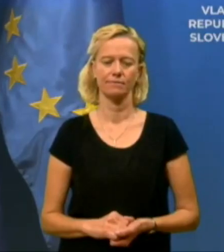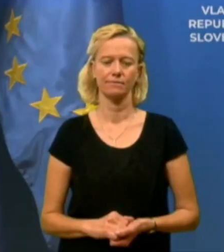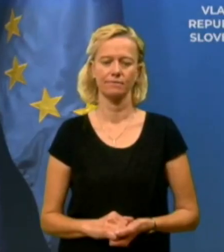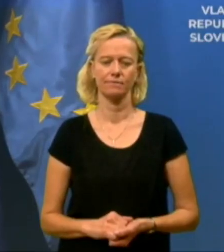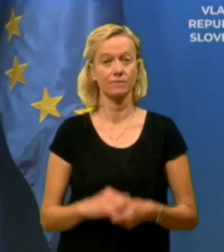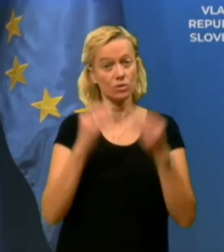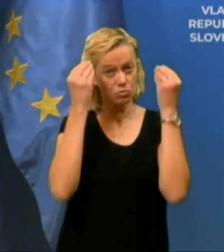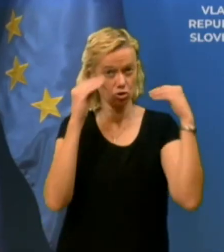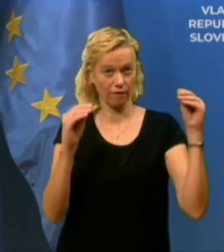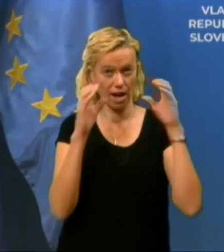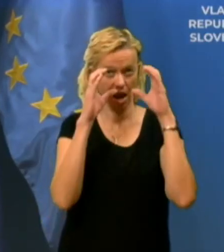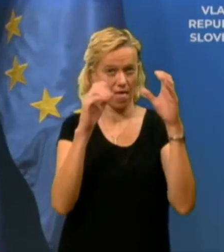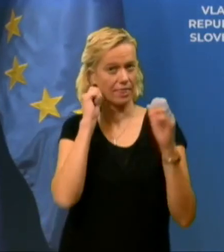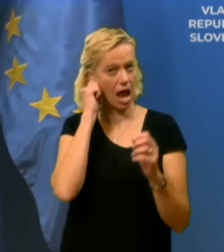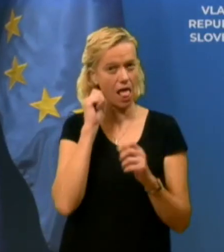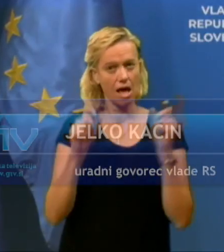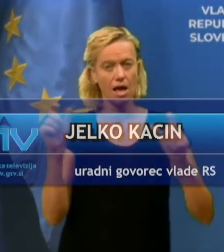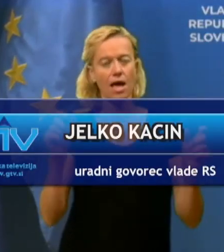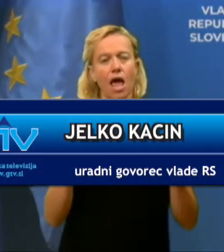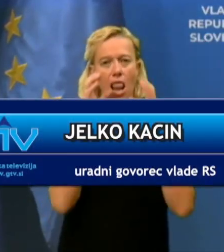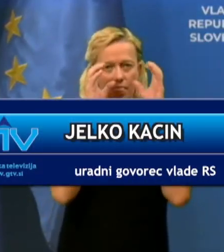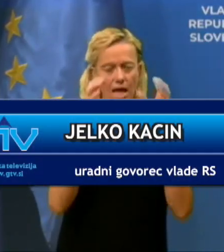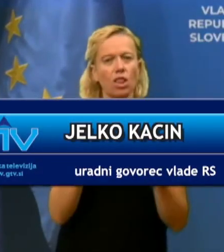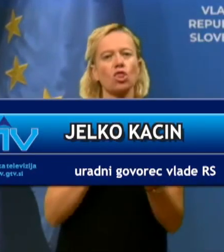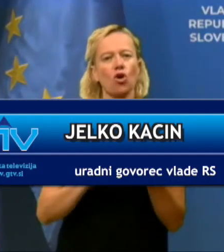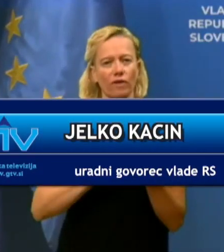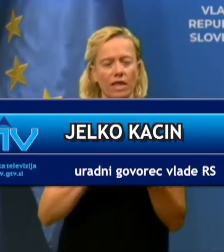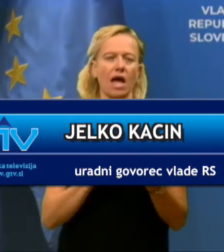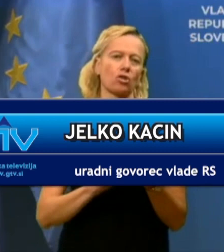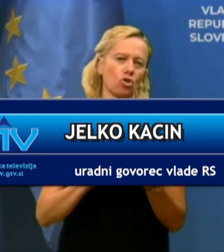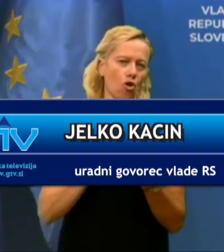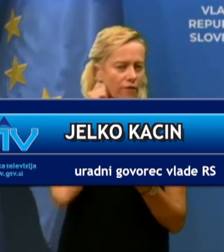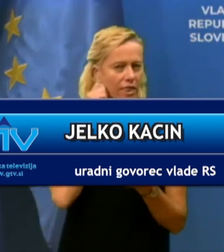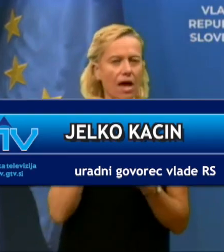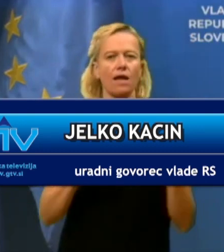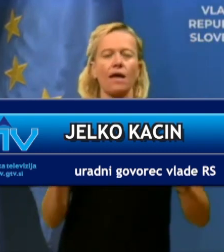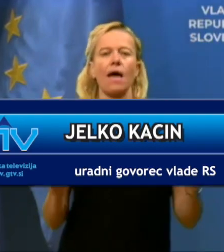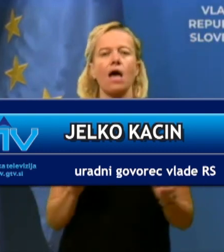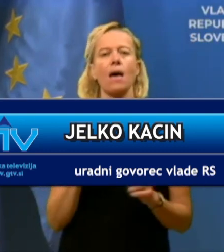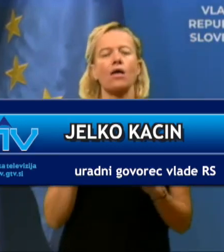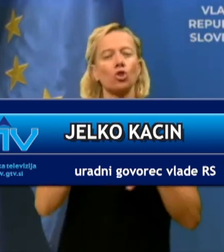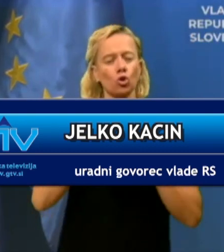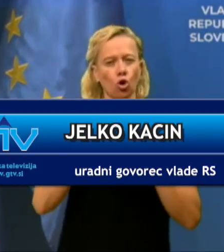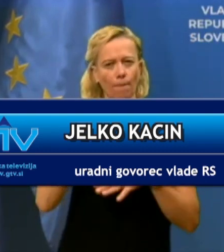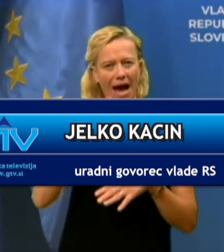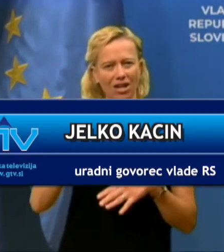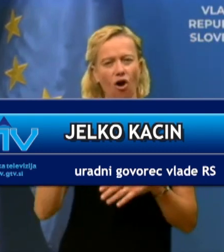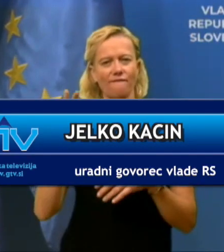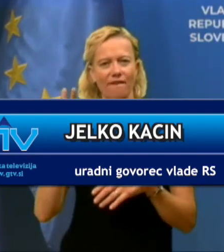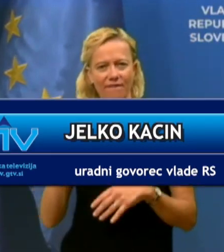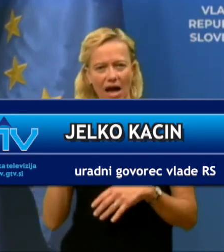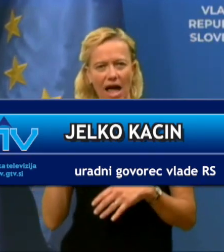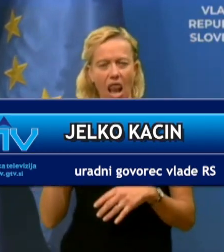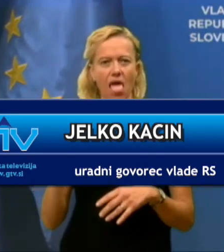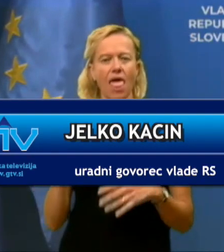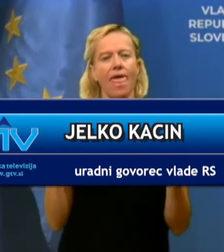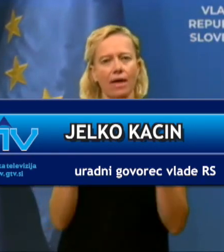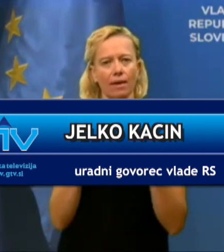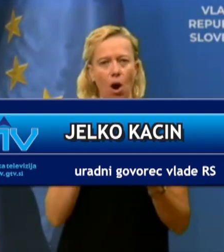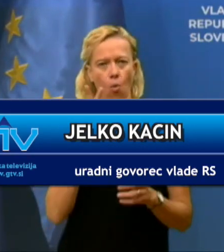Poštovane gledalke in gledalci, novinarke in novinari, dr. Mario Fafangel, ekipa